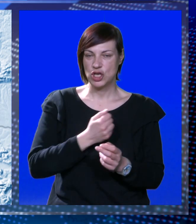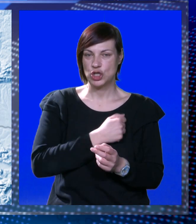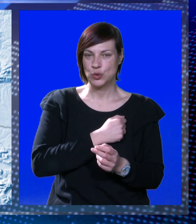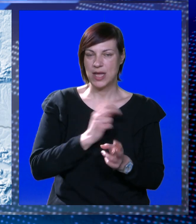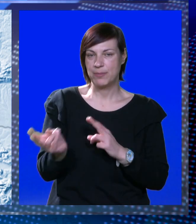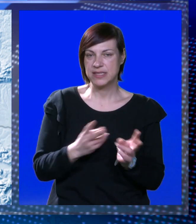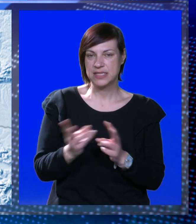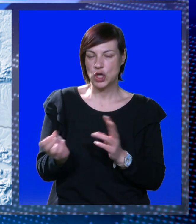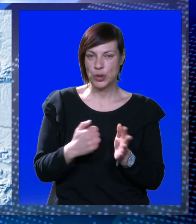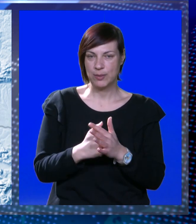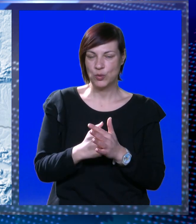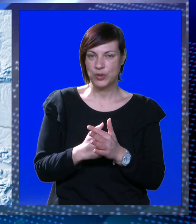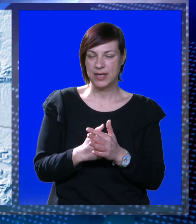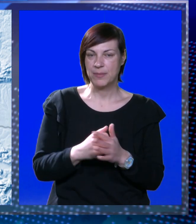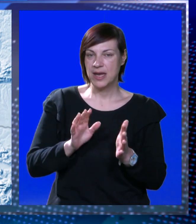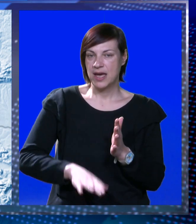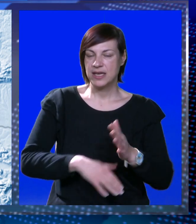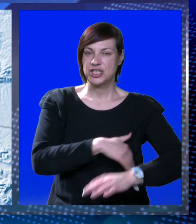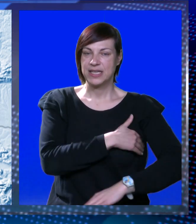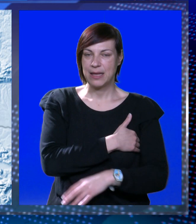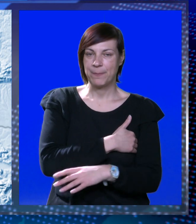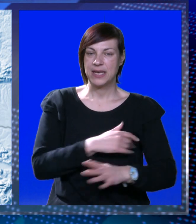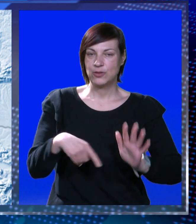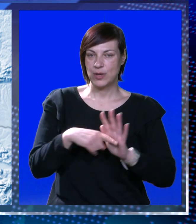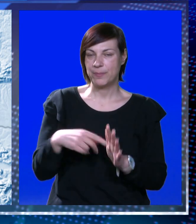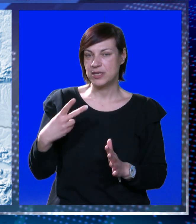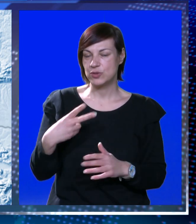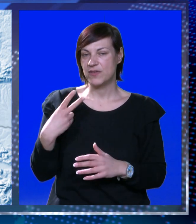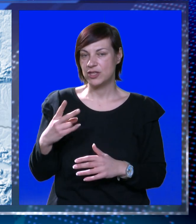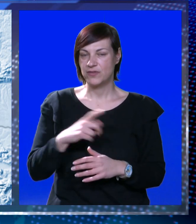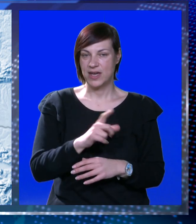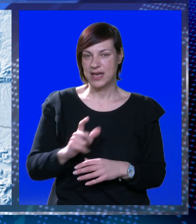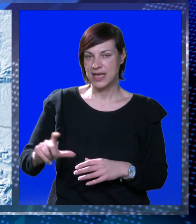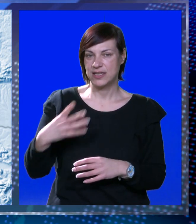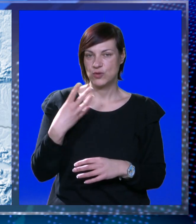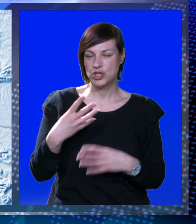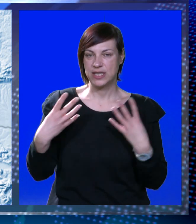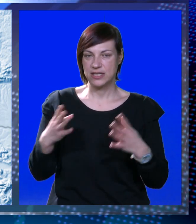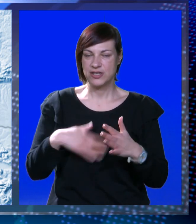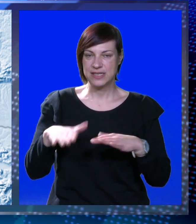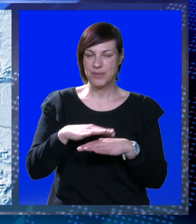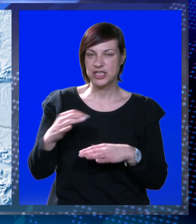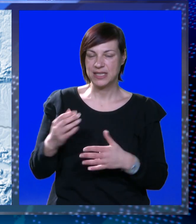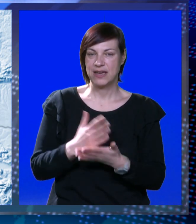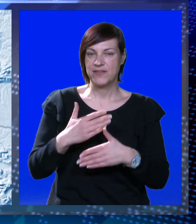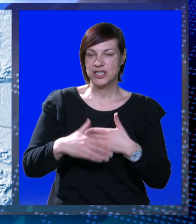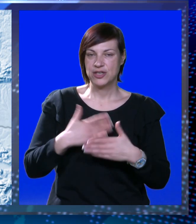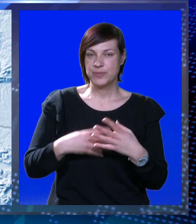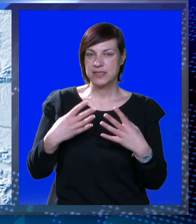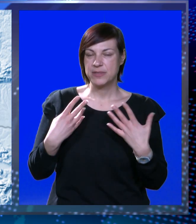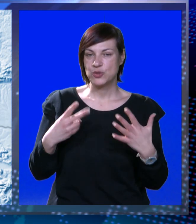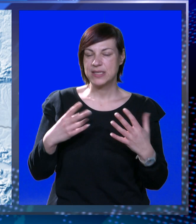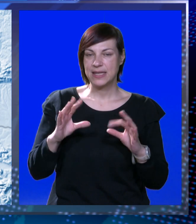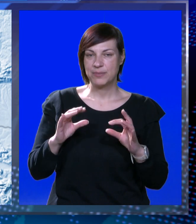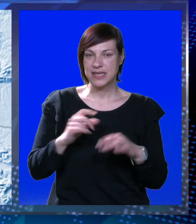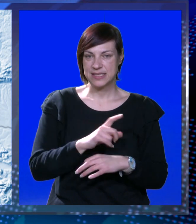još u Dalmaciji s olujnim udarima. Najniža jutarnja temperatura minus 2 do 2 na Jadranu 4 do 8, najviša dnevna većinom između